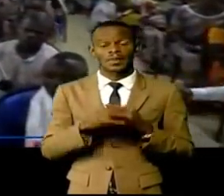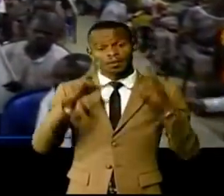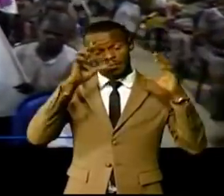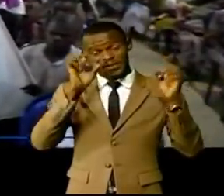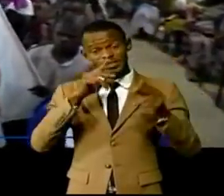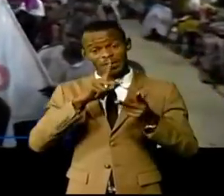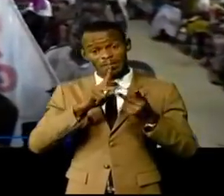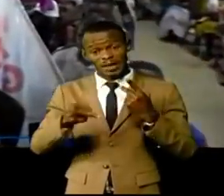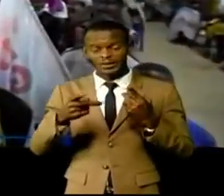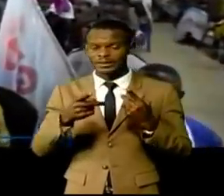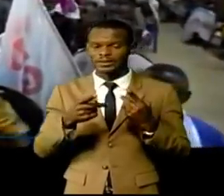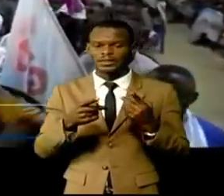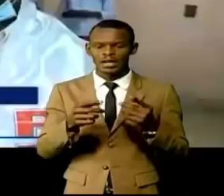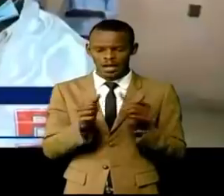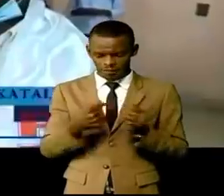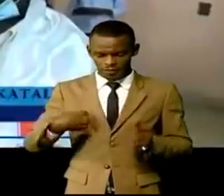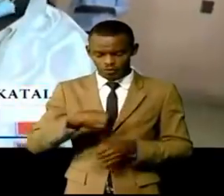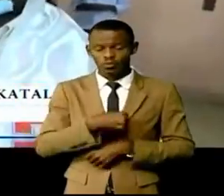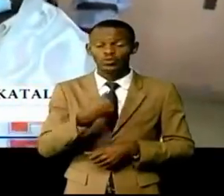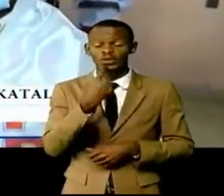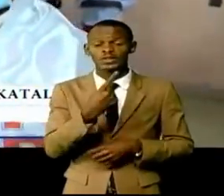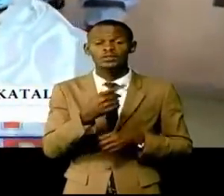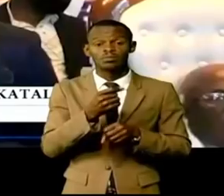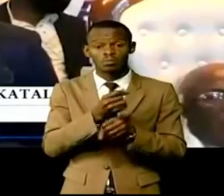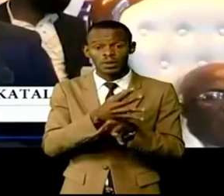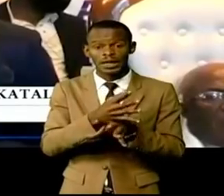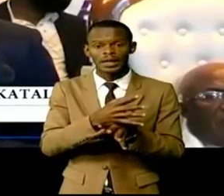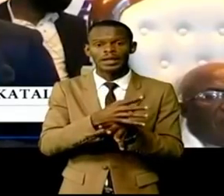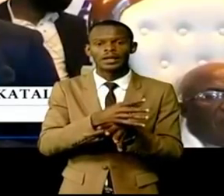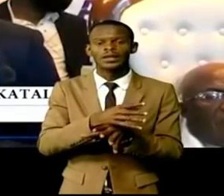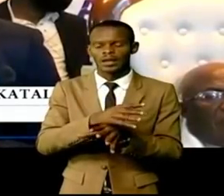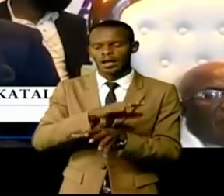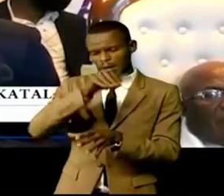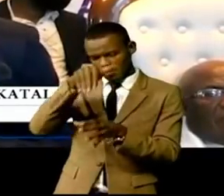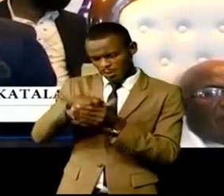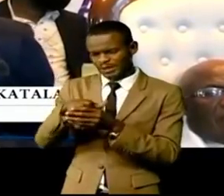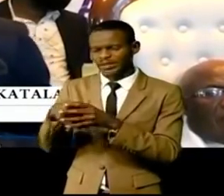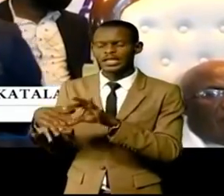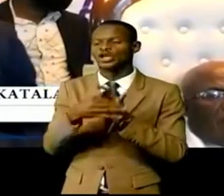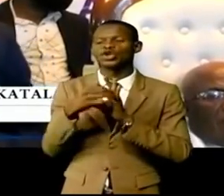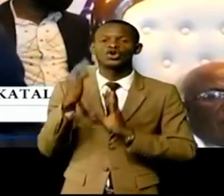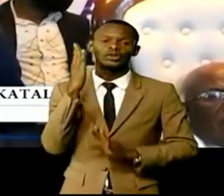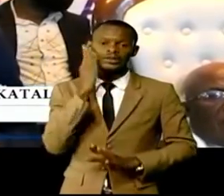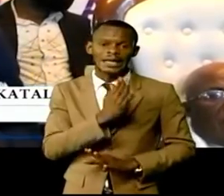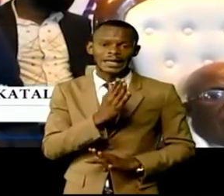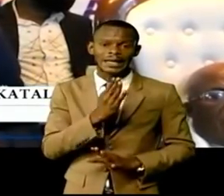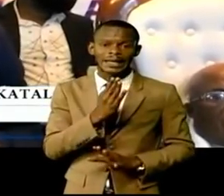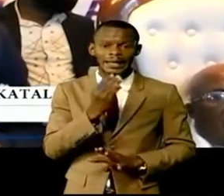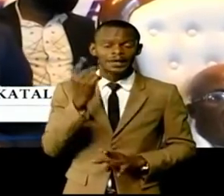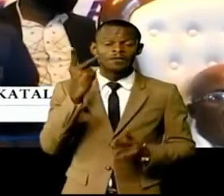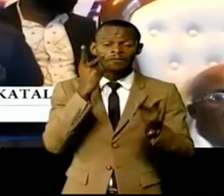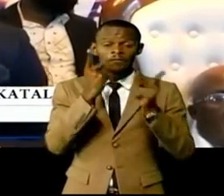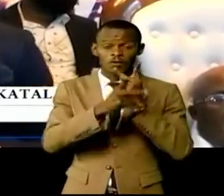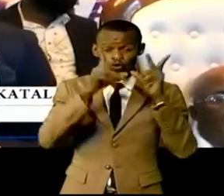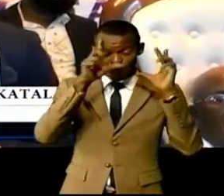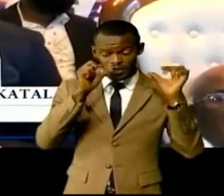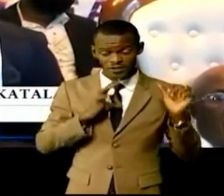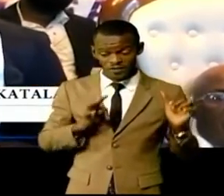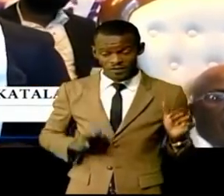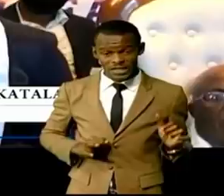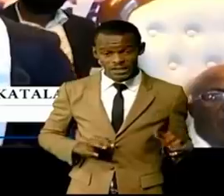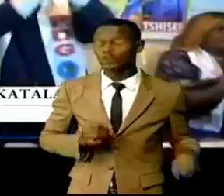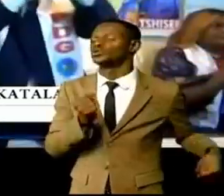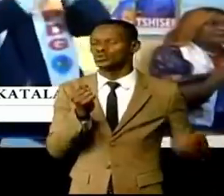son soutien indéfectible aux actions du président de la République chef de l'Etat son excellence Félix Antoine Tchisekedi